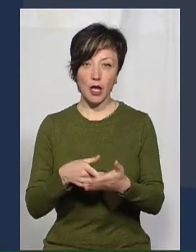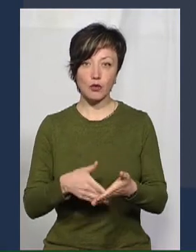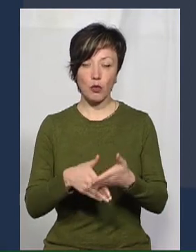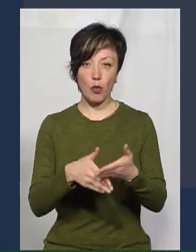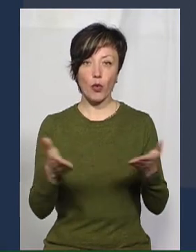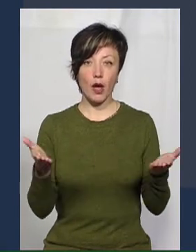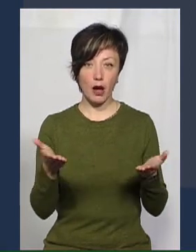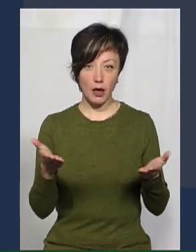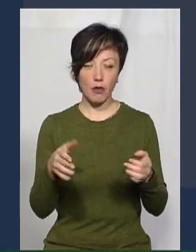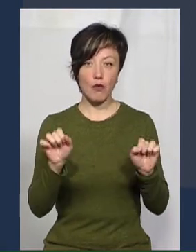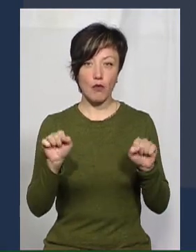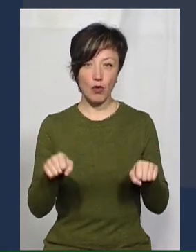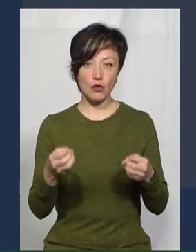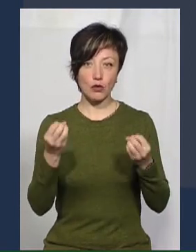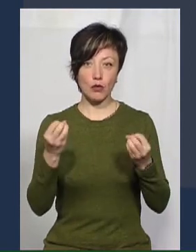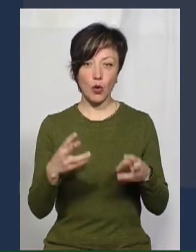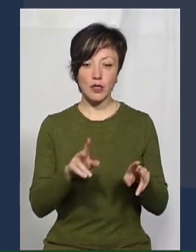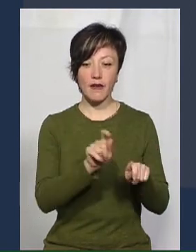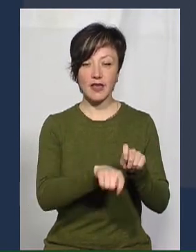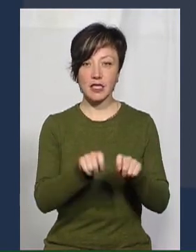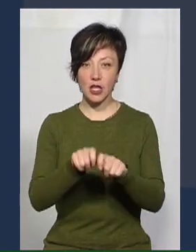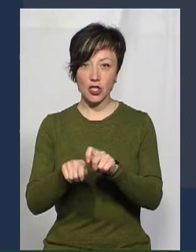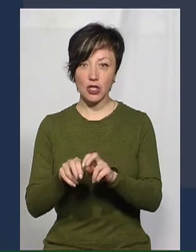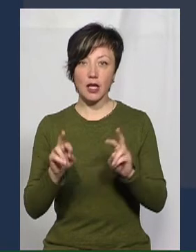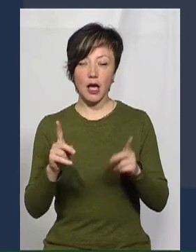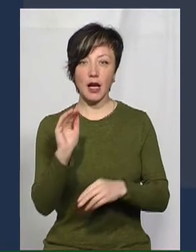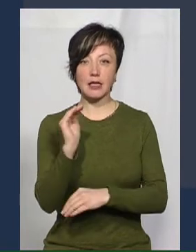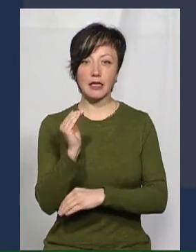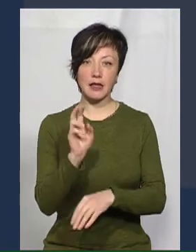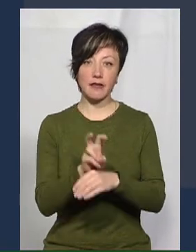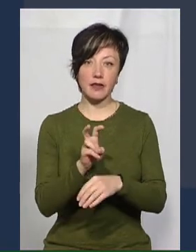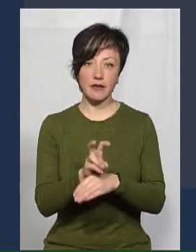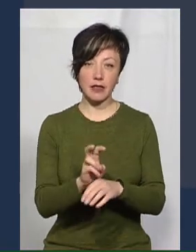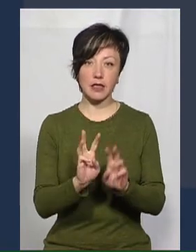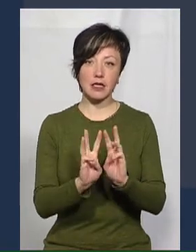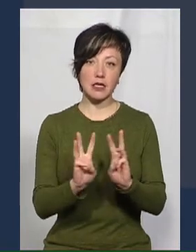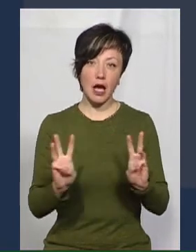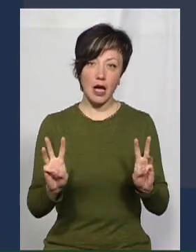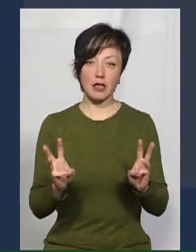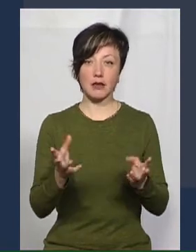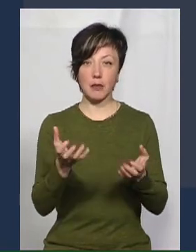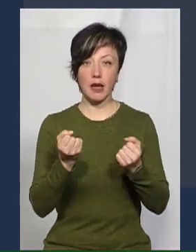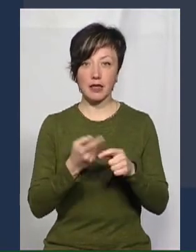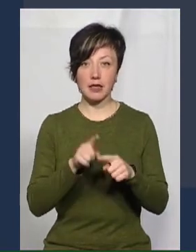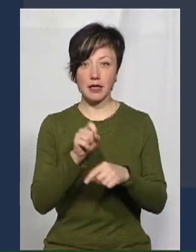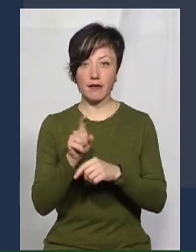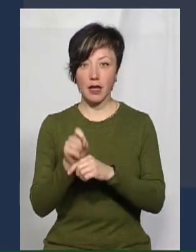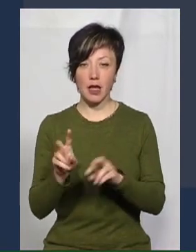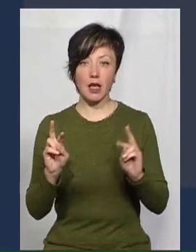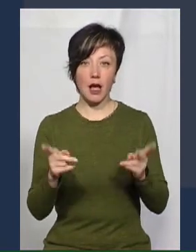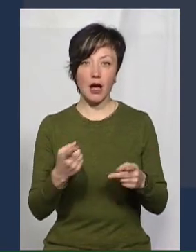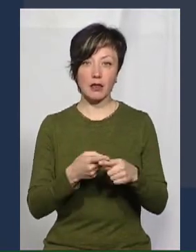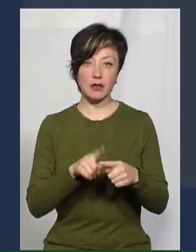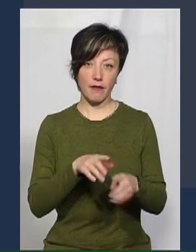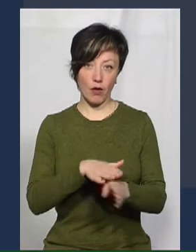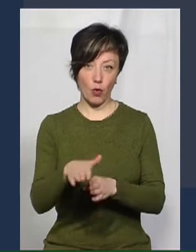допомогою яких можна просто відстежити, як дитина відвідує сайт, як вона бере усі завдання і як вона